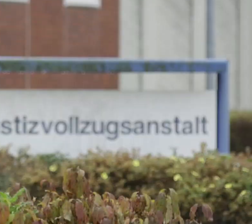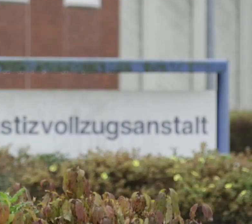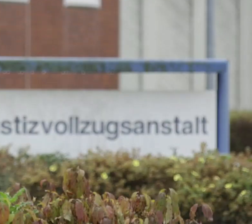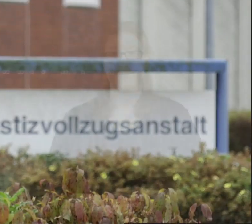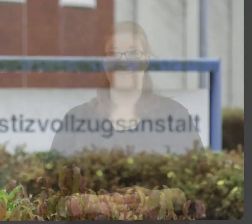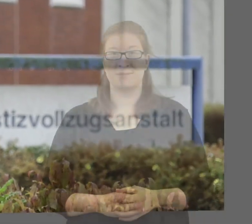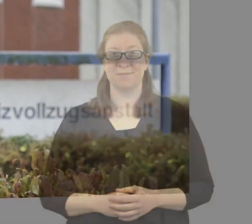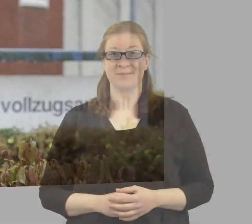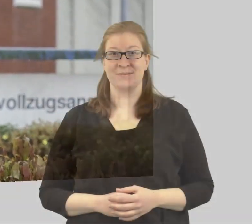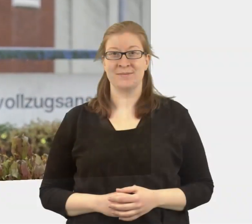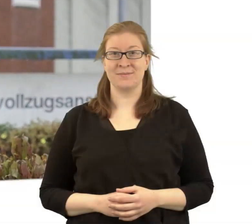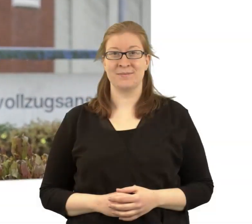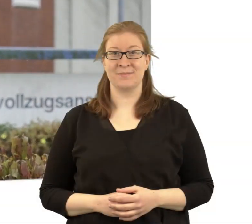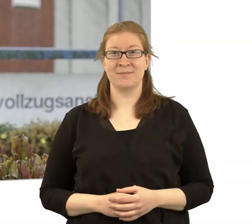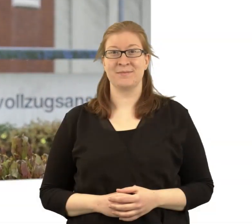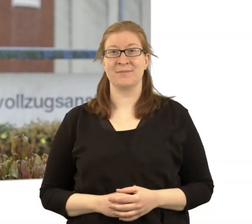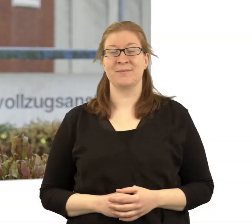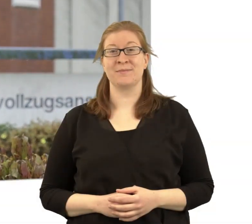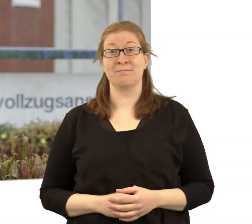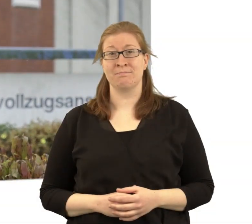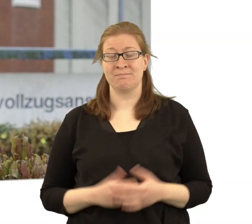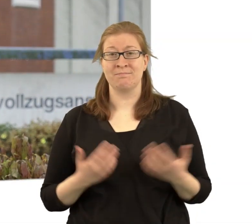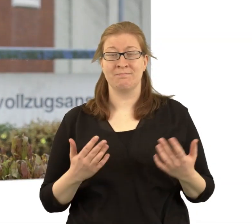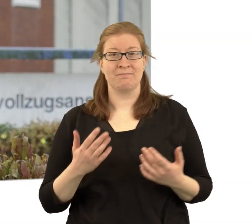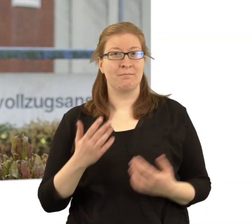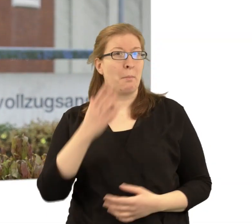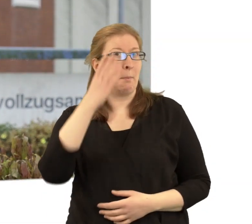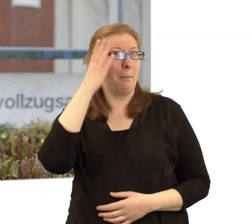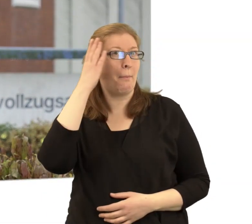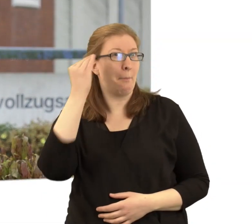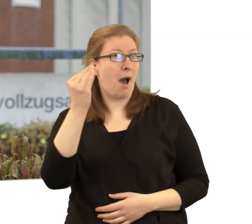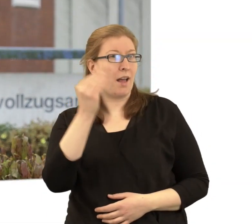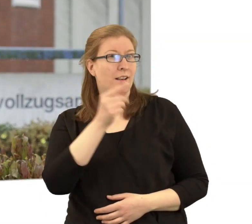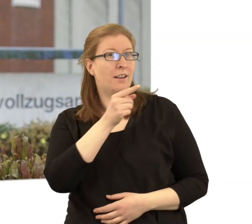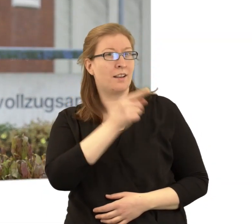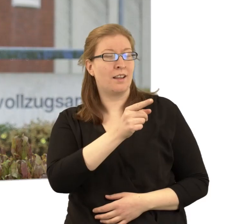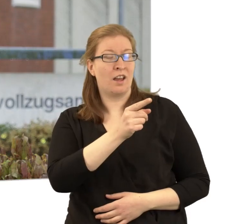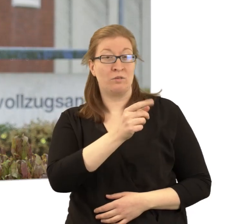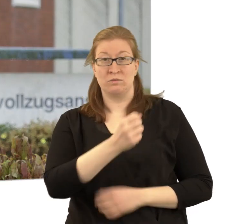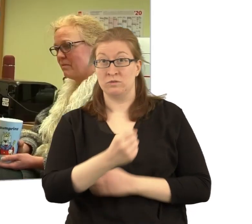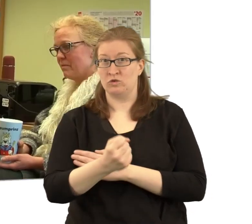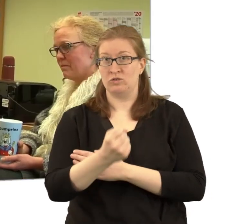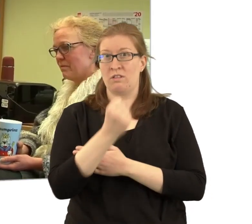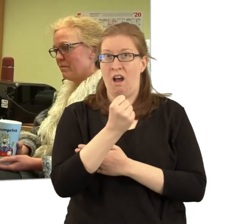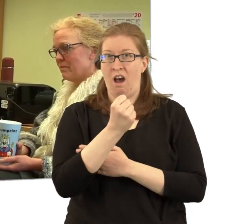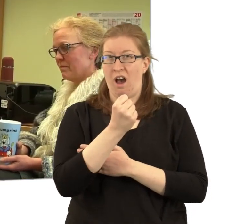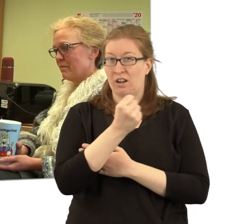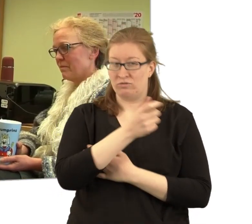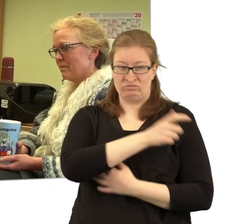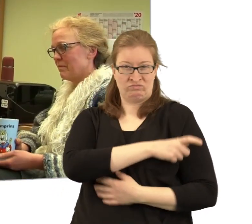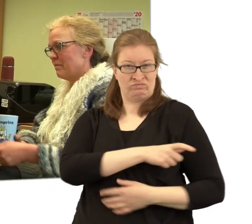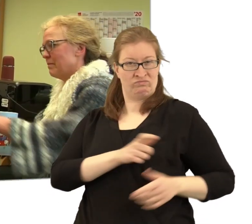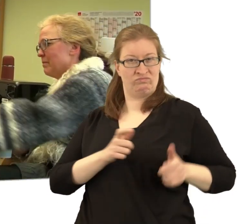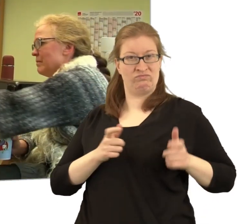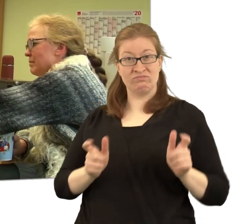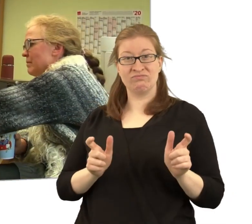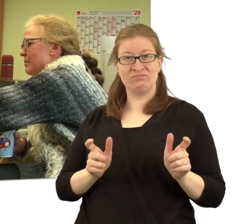Es ist ein großes Geschenk, wenn starke Männer